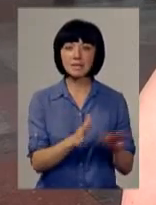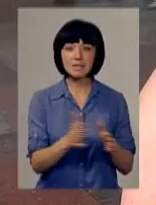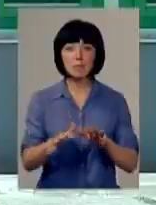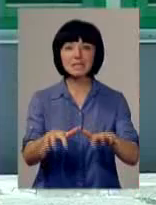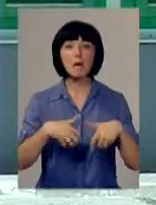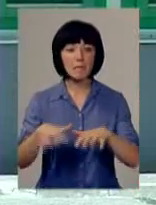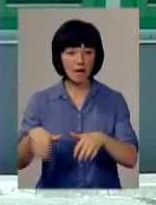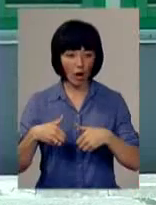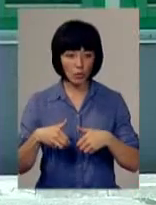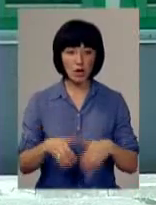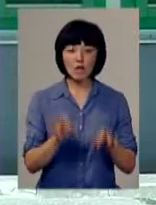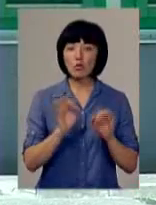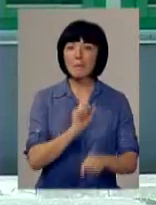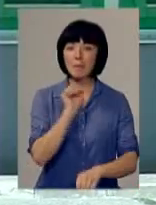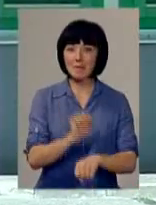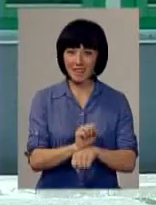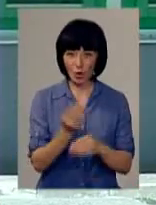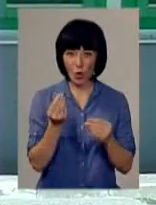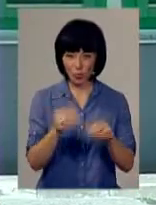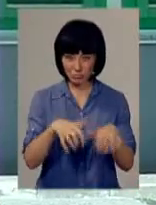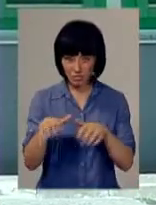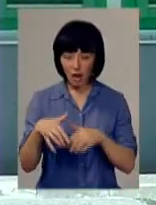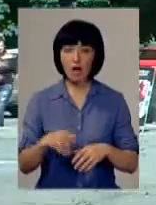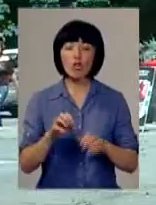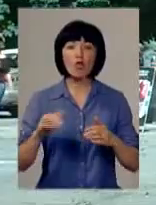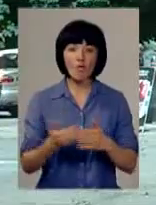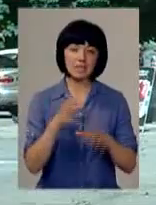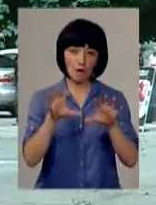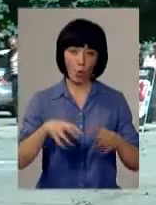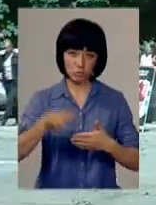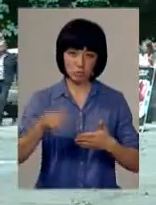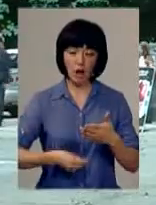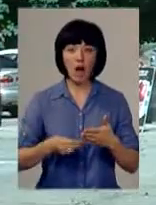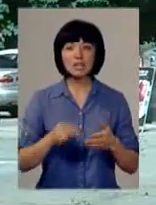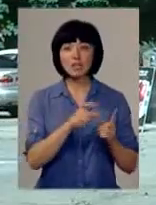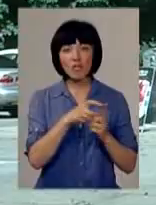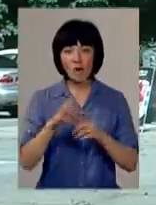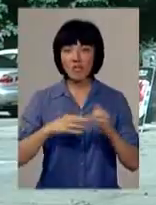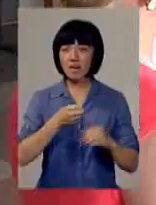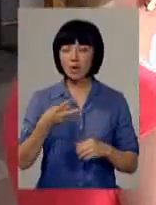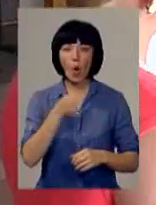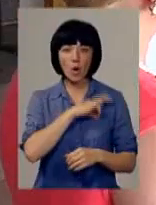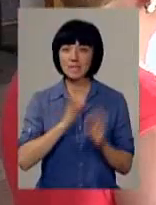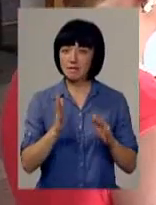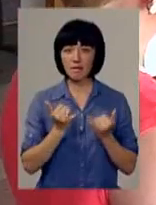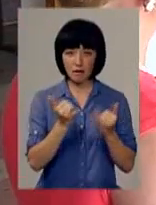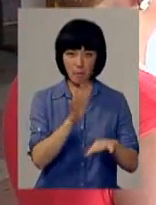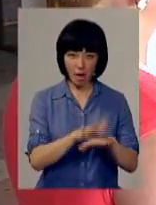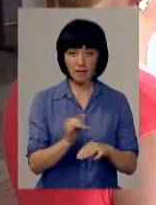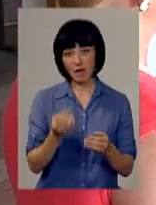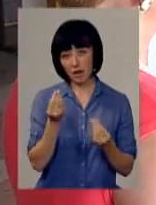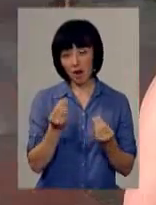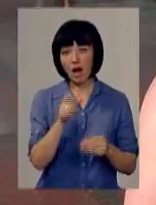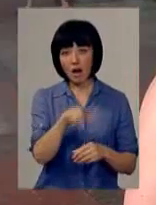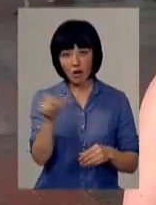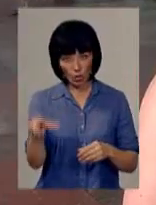забирають. Щоб припинити відплив депозитів, і був прийнятий новий закон. Але, за словами фахівців, він буде корисним не тільки для банків, але й для